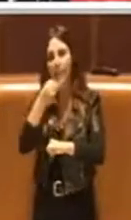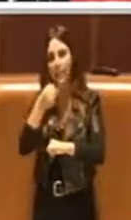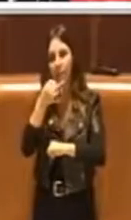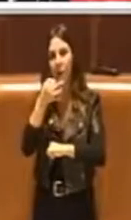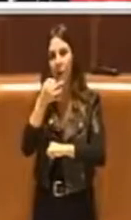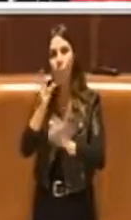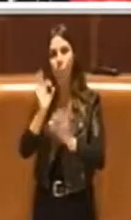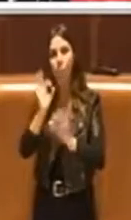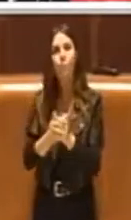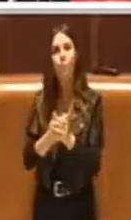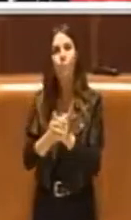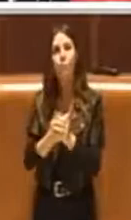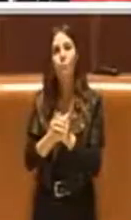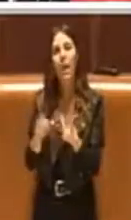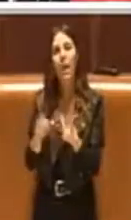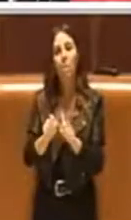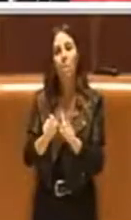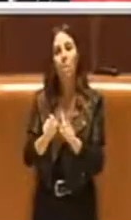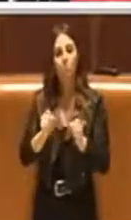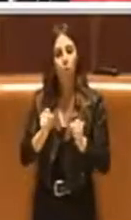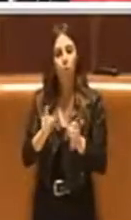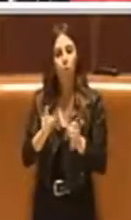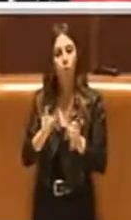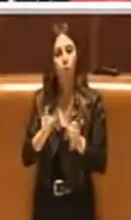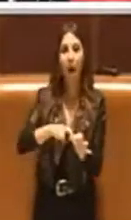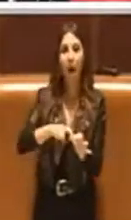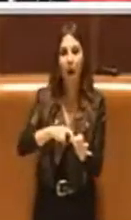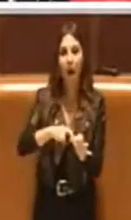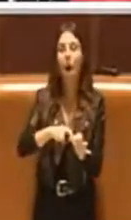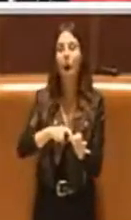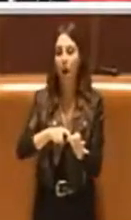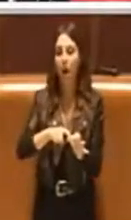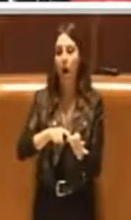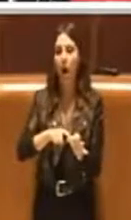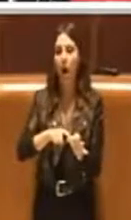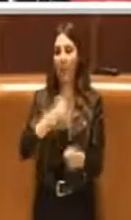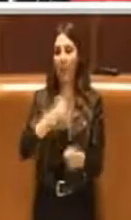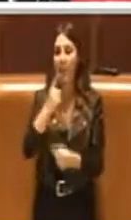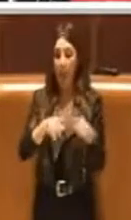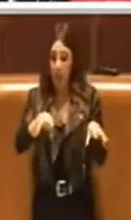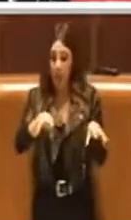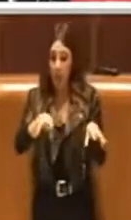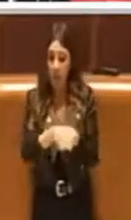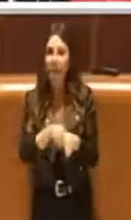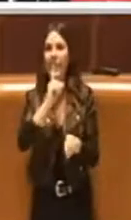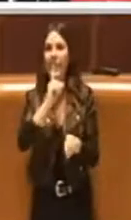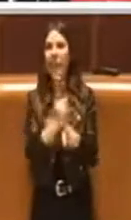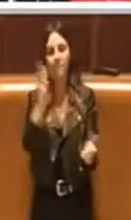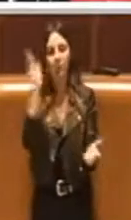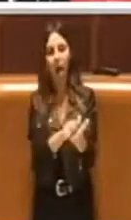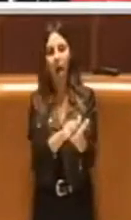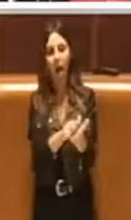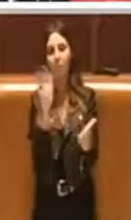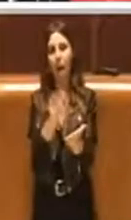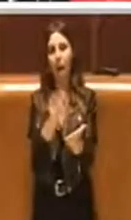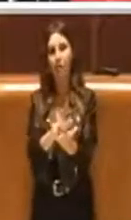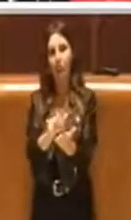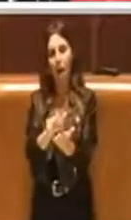volontà del socio che in giunta li deve approvare per renderli